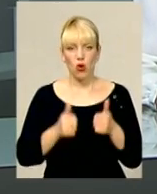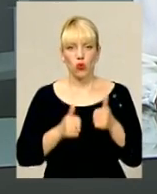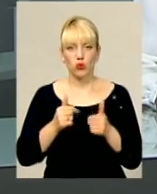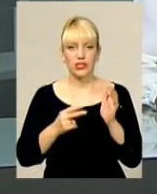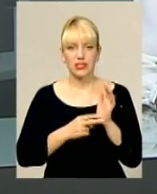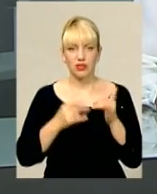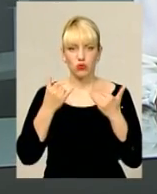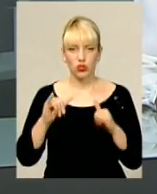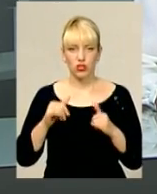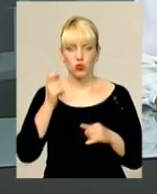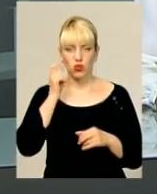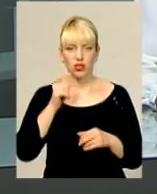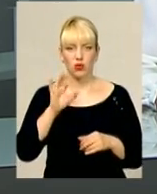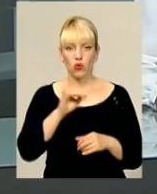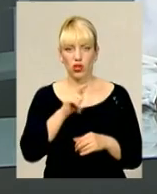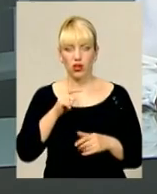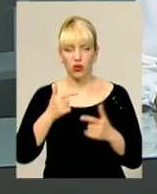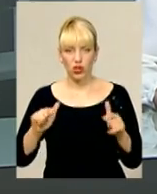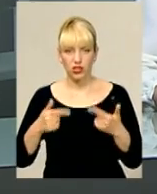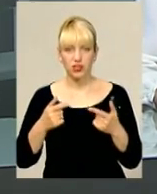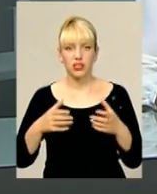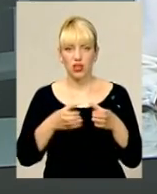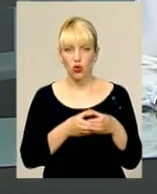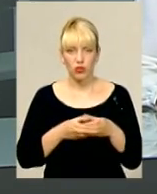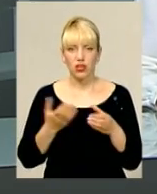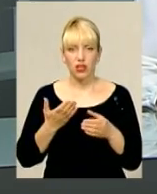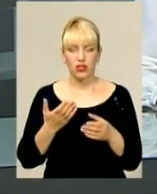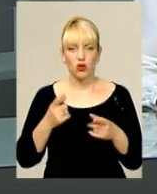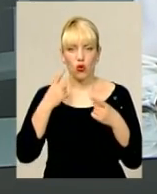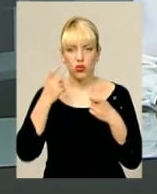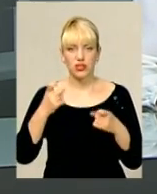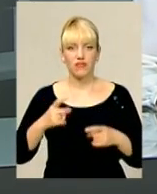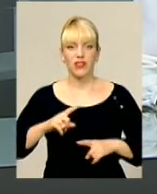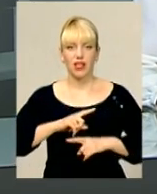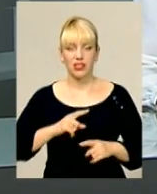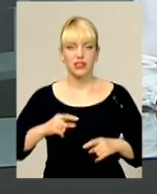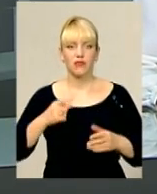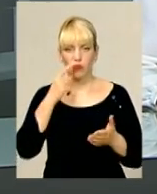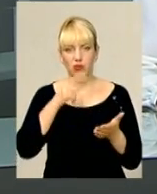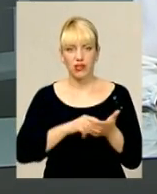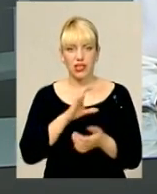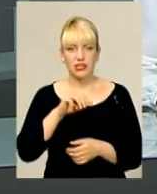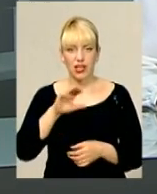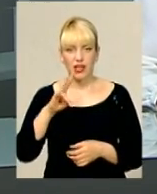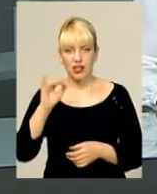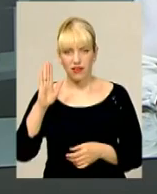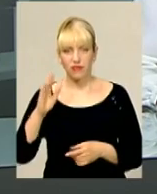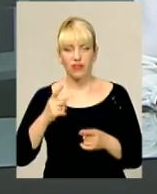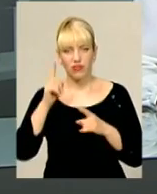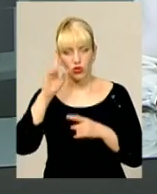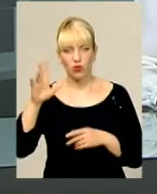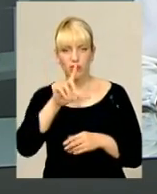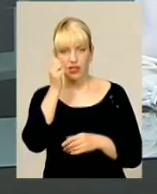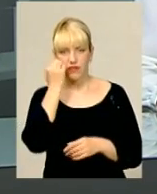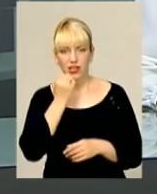України», оргкомітет якого оголосив фіналістів. Серед них опинився і Сатанів. Містечка, відоме за межами Поділля, найперше завдяки